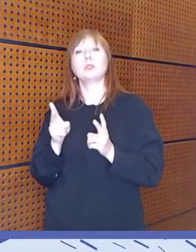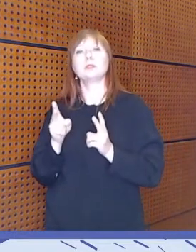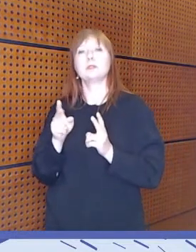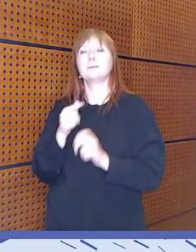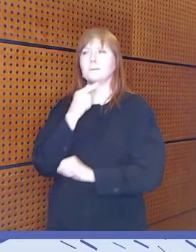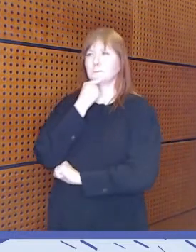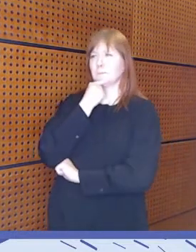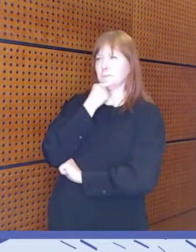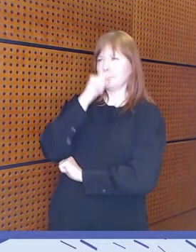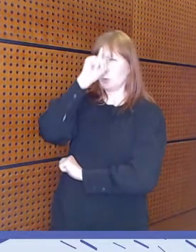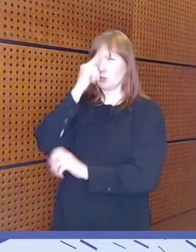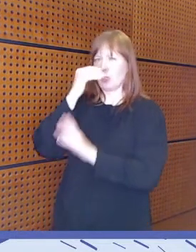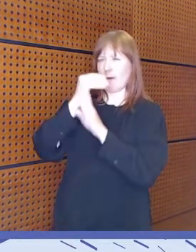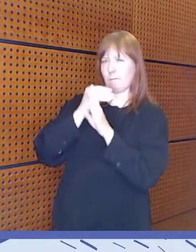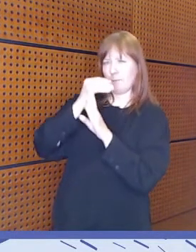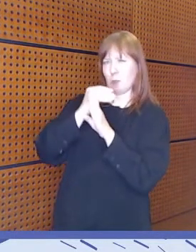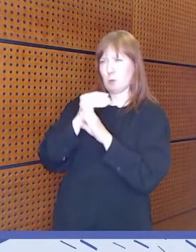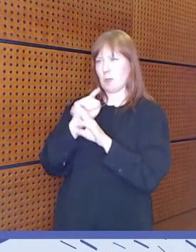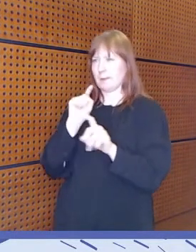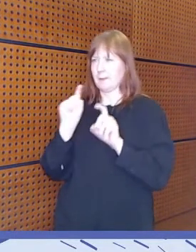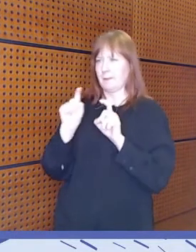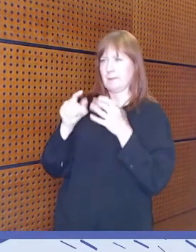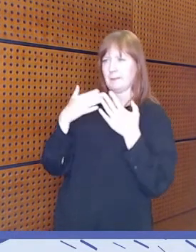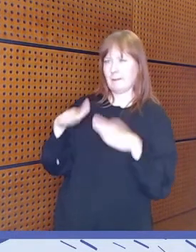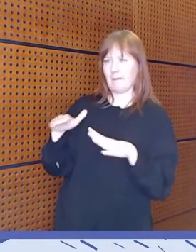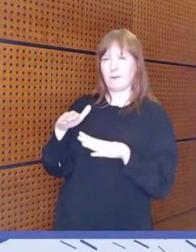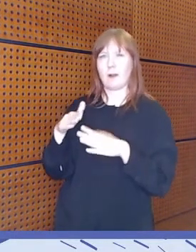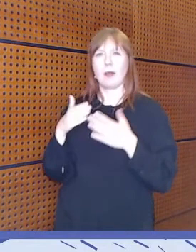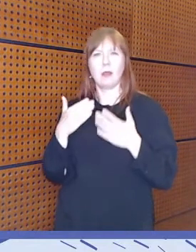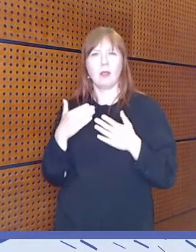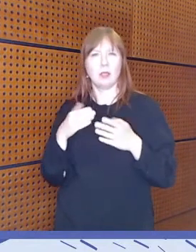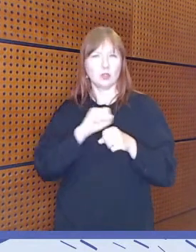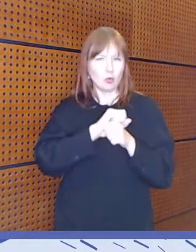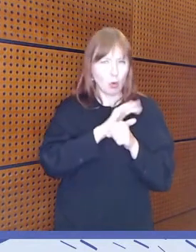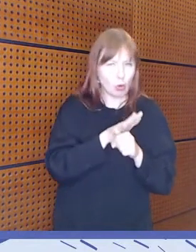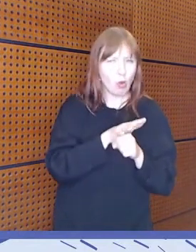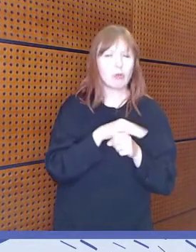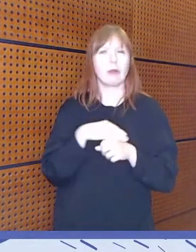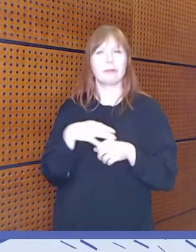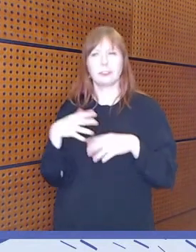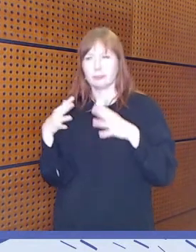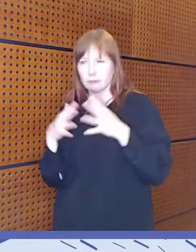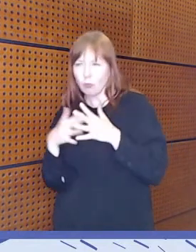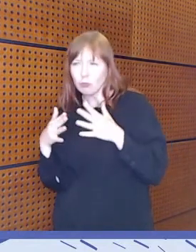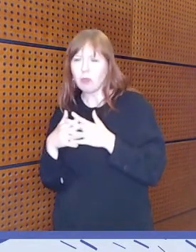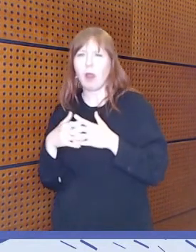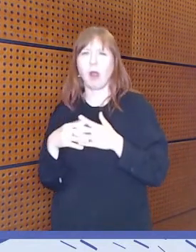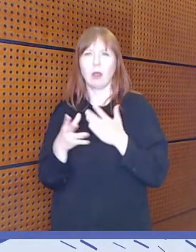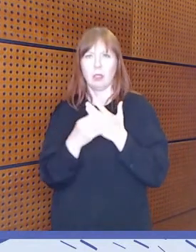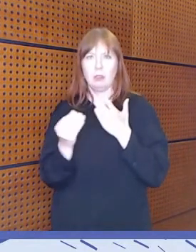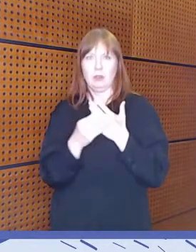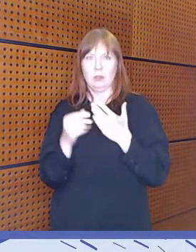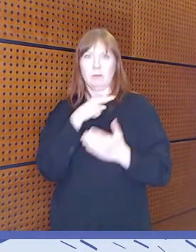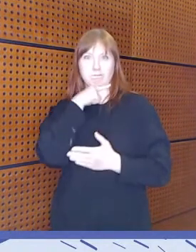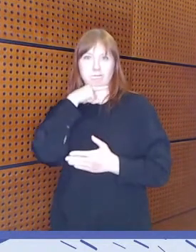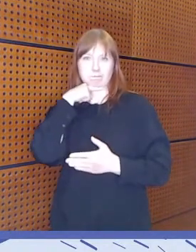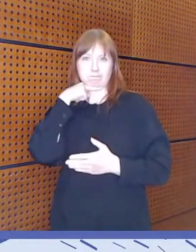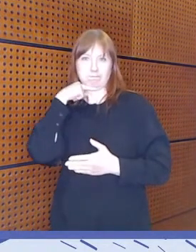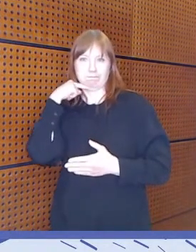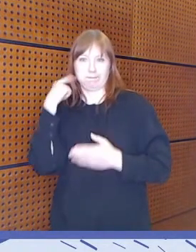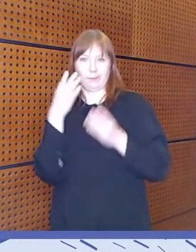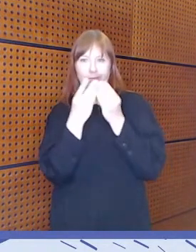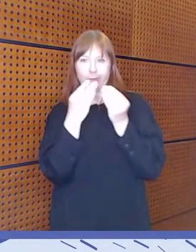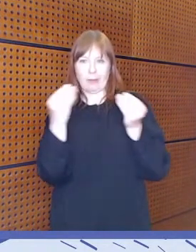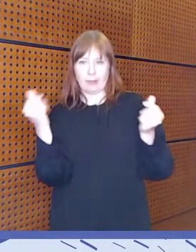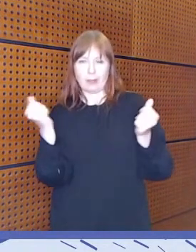ymmärtämiseen myöskin. Että nyt on nämä koronat ja sotatilanteet ja nämä, niin uutiset on pullollaan siihen liittyvää aihetta. Että nyt